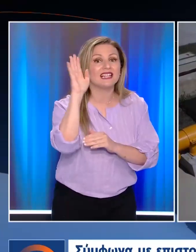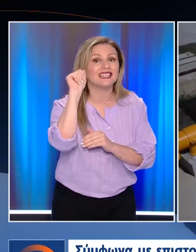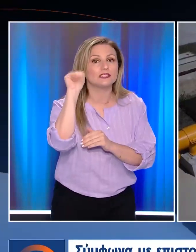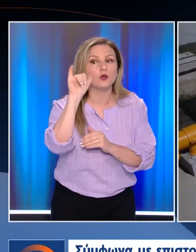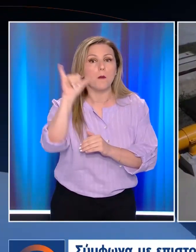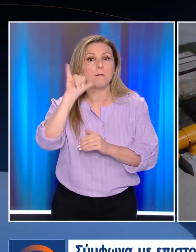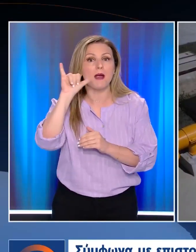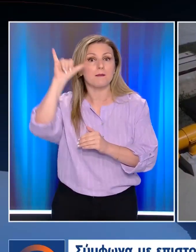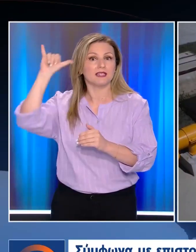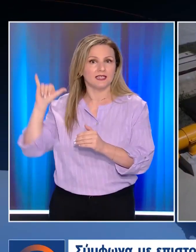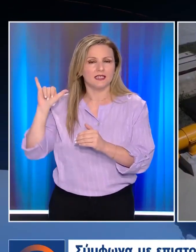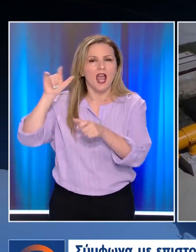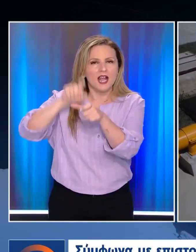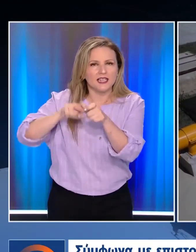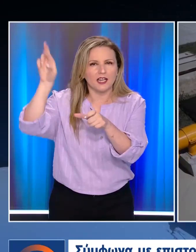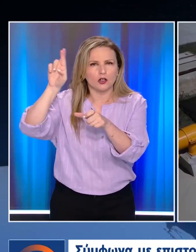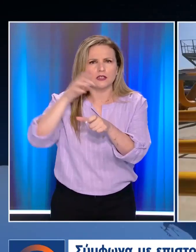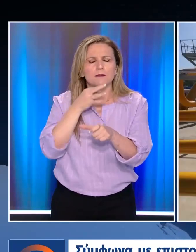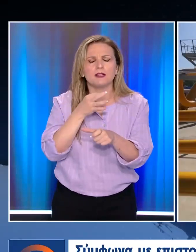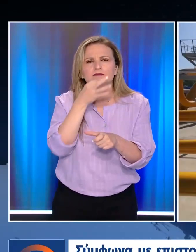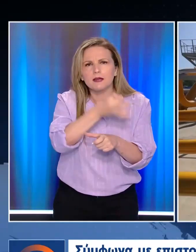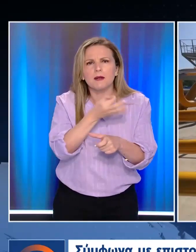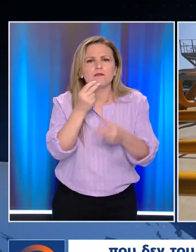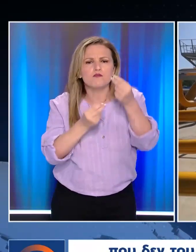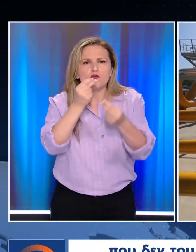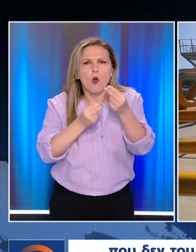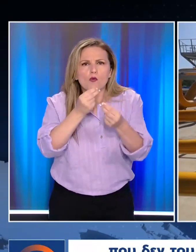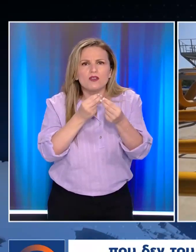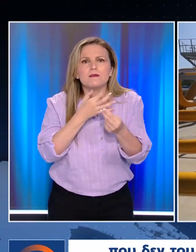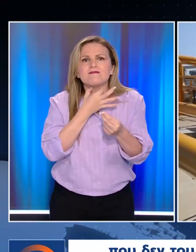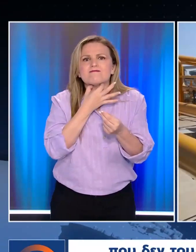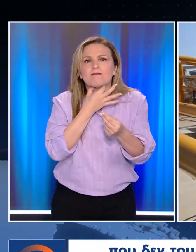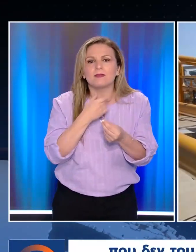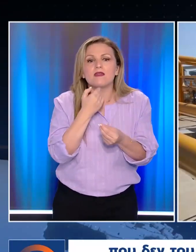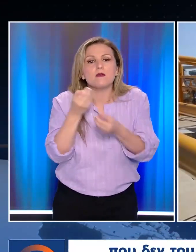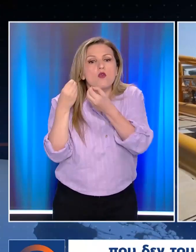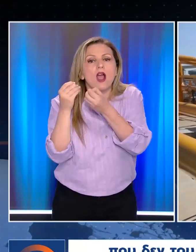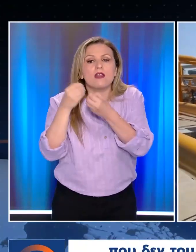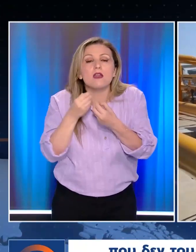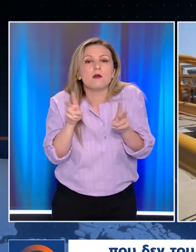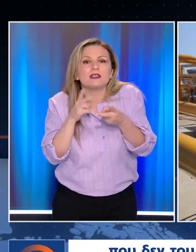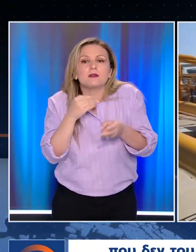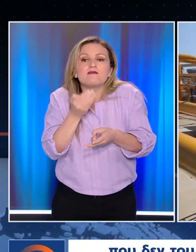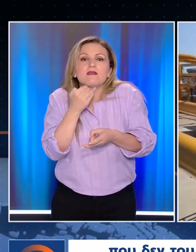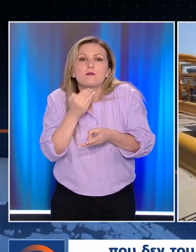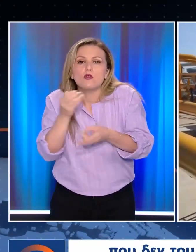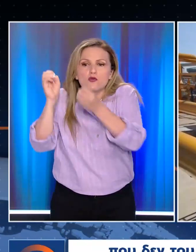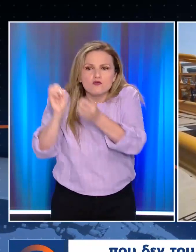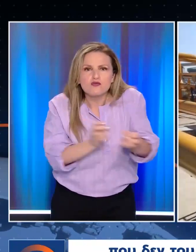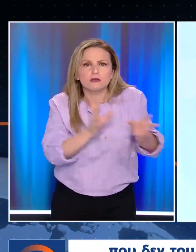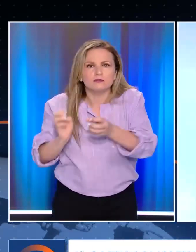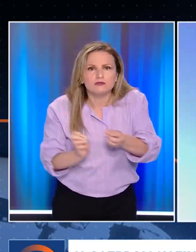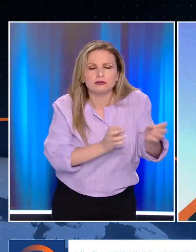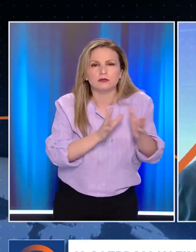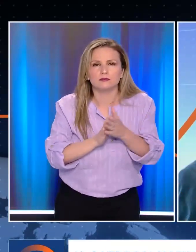ο ρωσικός ενεργειακός κολοσσός επικαλείται έκτακτες καταστάσεις που δεν του επιτρέπουν όπως λέει να συνεχίσει κανονικά με τις παραδόσεις φυσικού